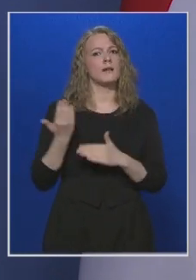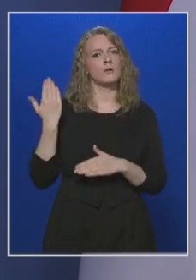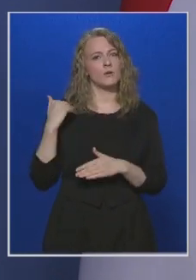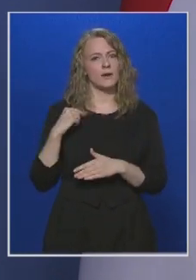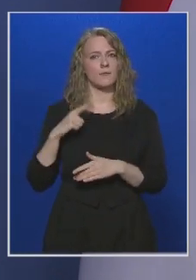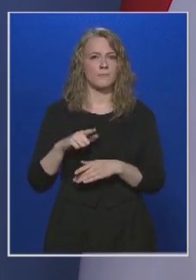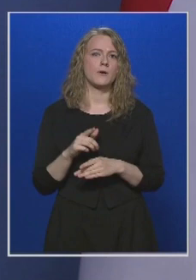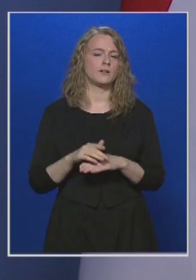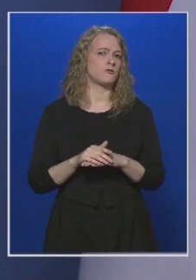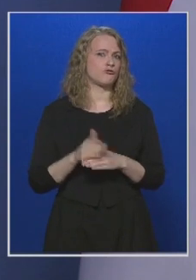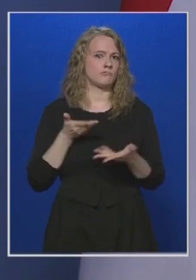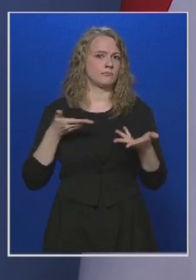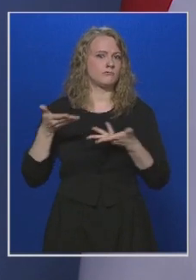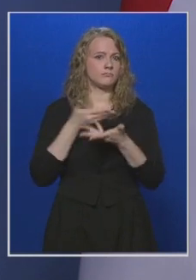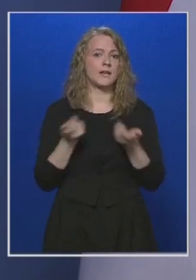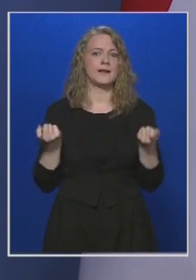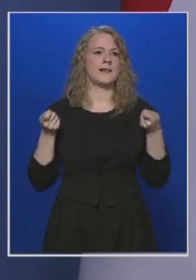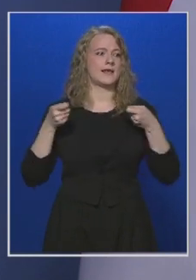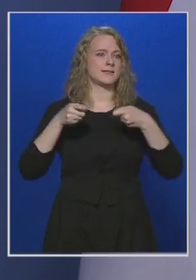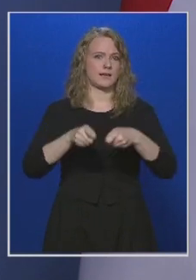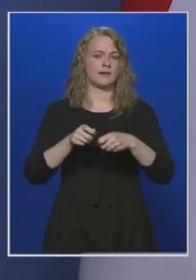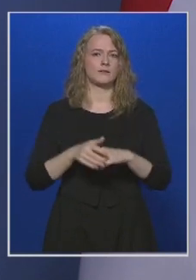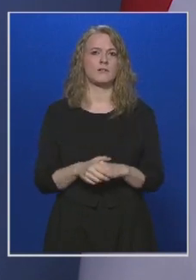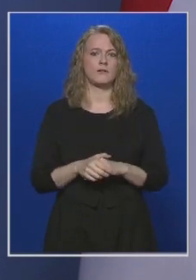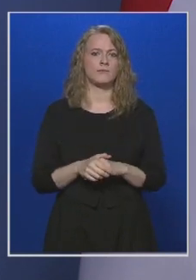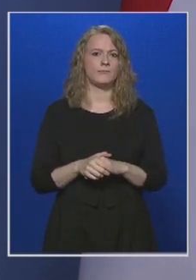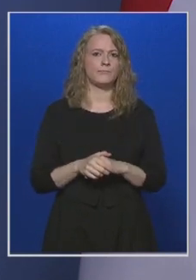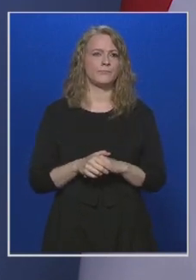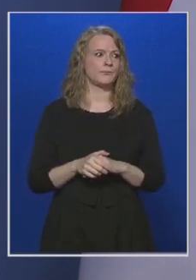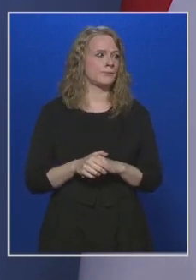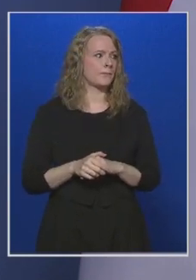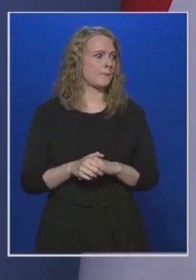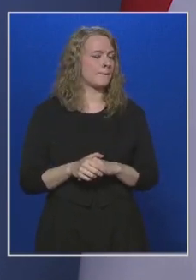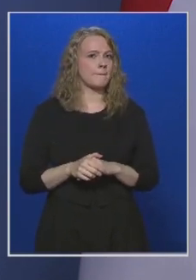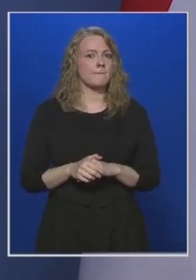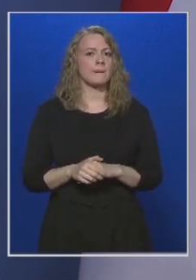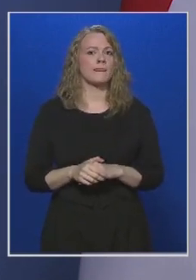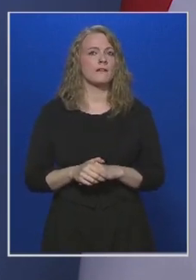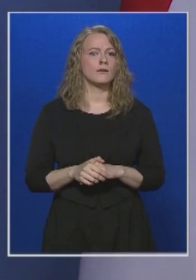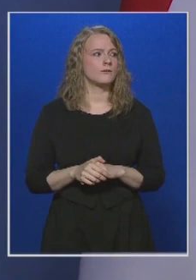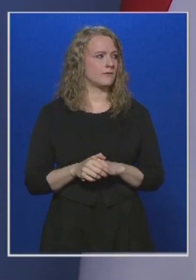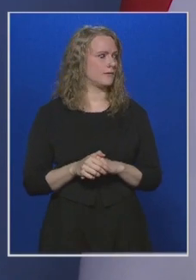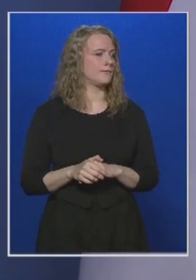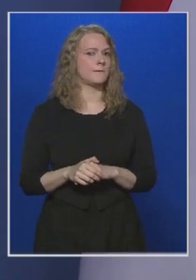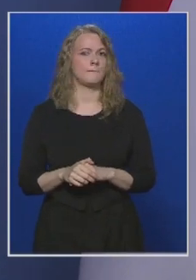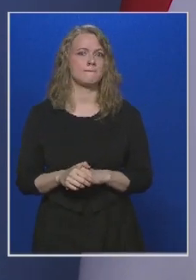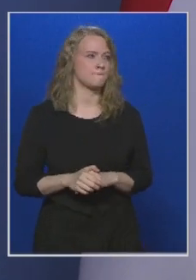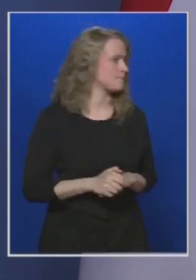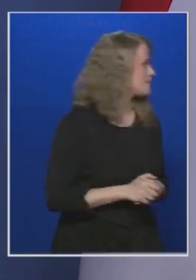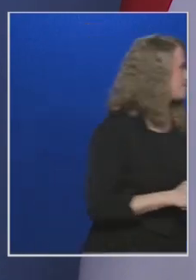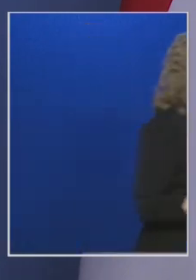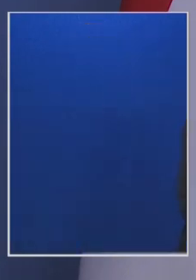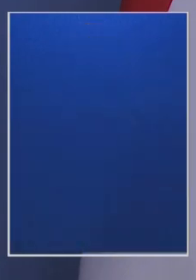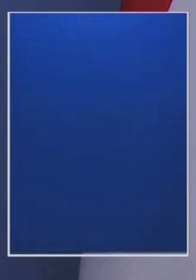tárgyalatak szerint, lezárta a mátrai erőmű megvásárlásával kapcsolatos